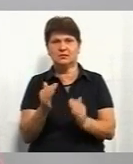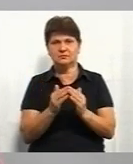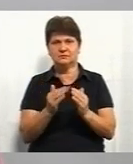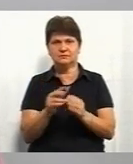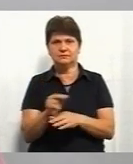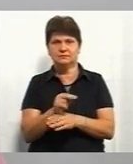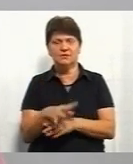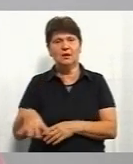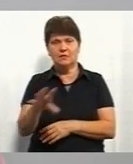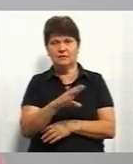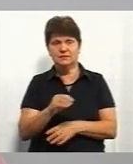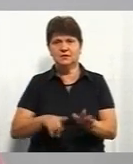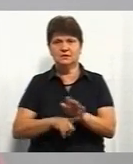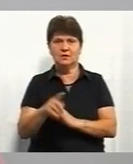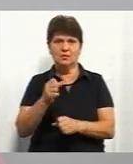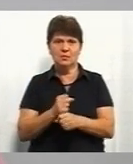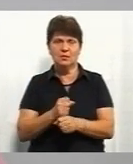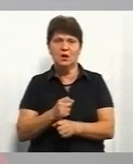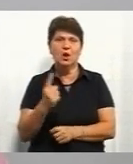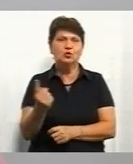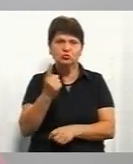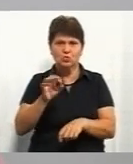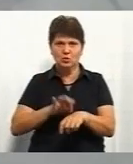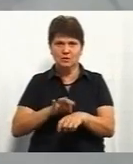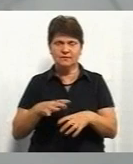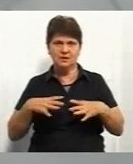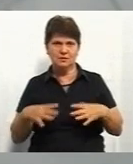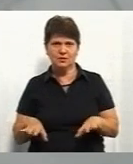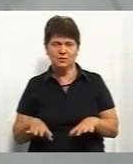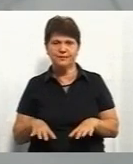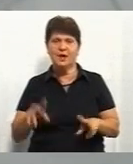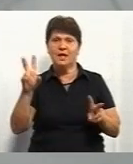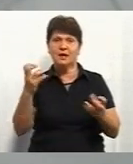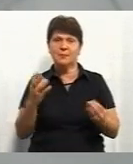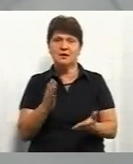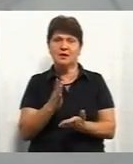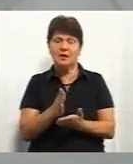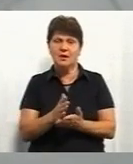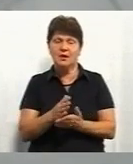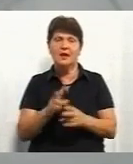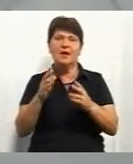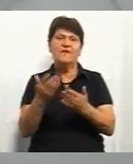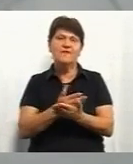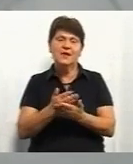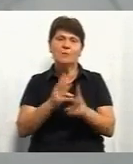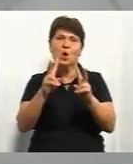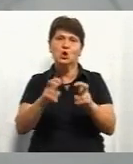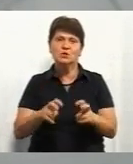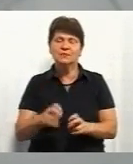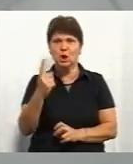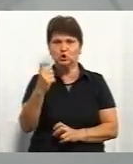сьогоднішній день приступили до роботи. Пацієнти жоден не захворювали. Тема дня в прямому ефірі. Говоримо про фільм розслідування 100 років